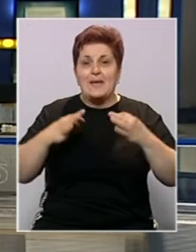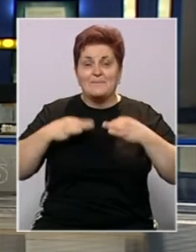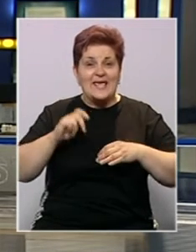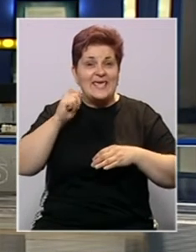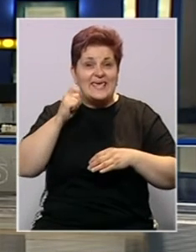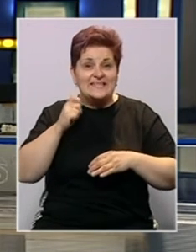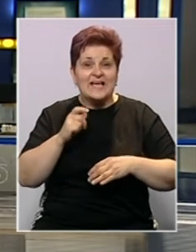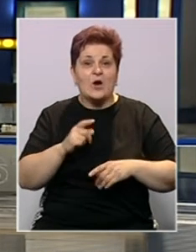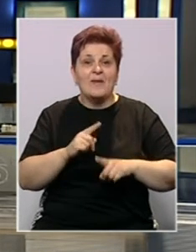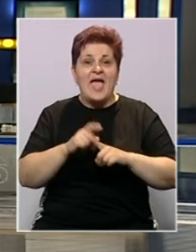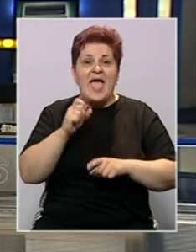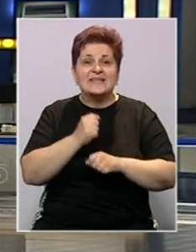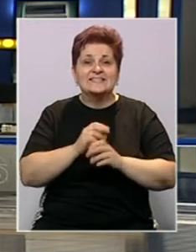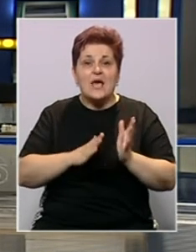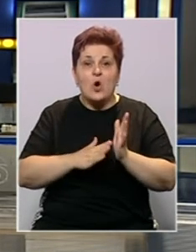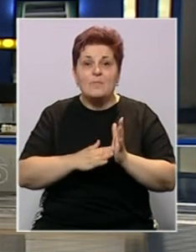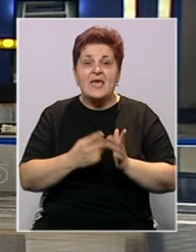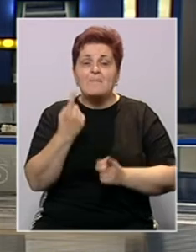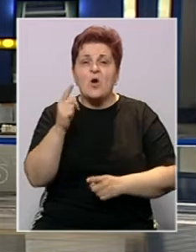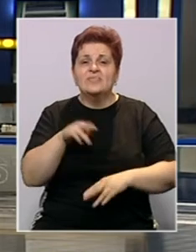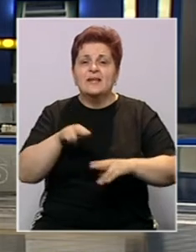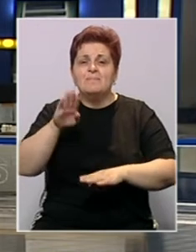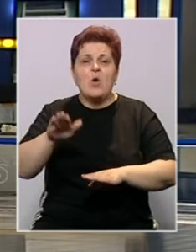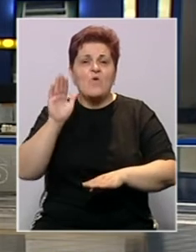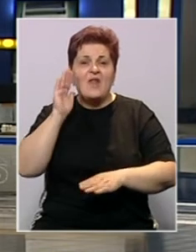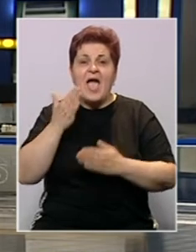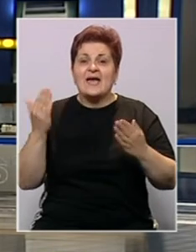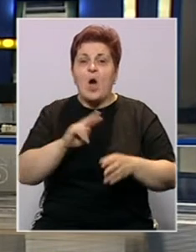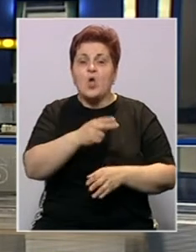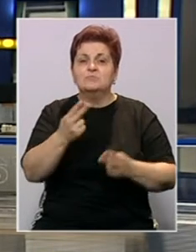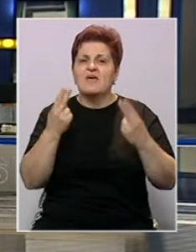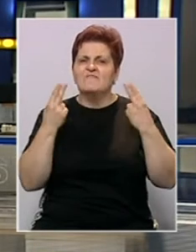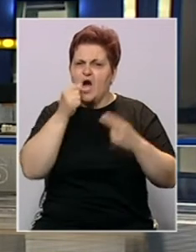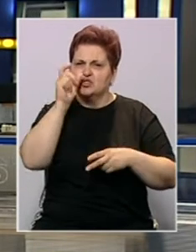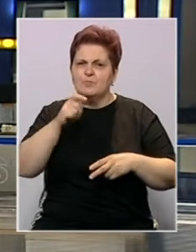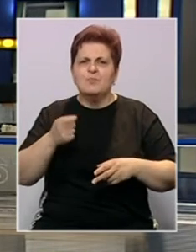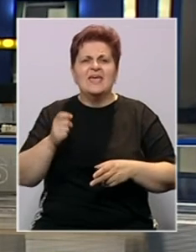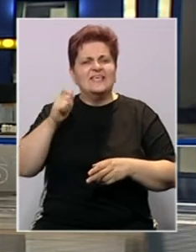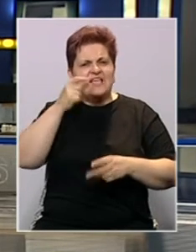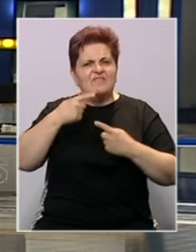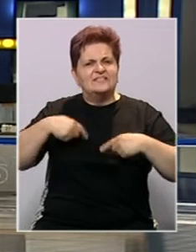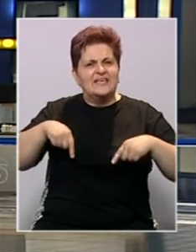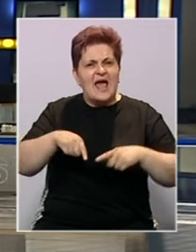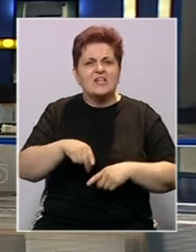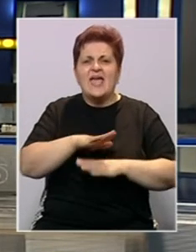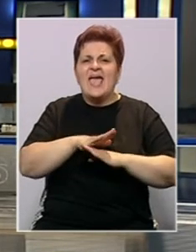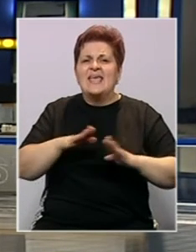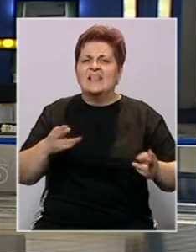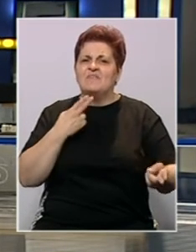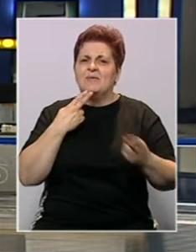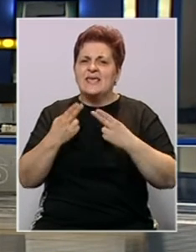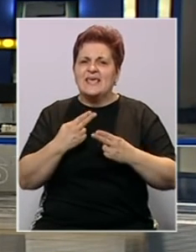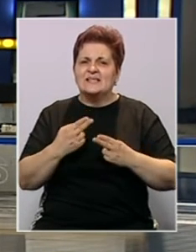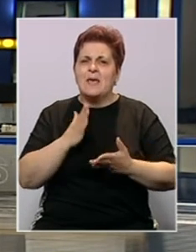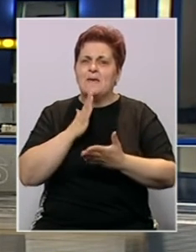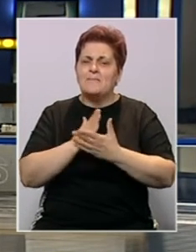predsjednikom Izraela Isakom Hercegom, pojedinim ministrima u vladi, kao i ostalim važnim ljudima za jevrejski narod, te da je u svim sastancima